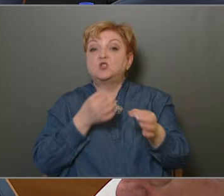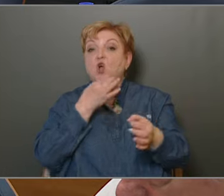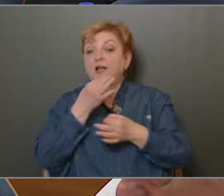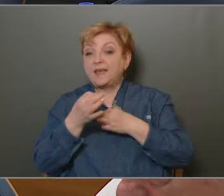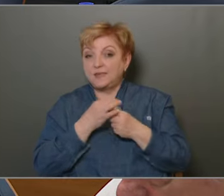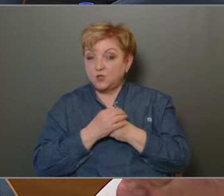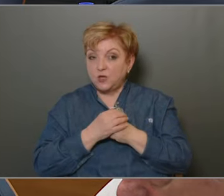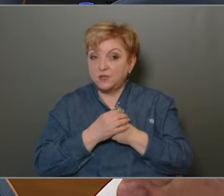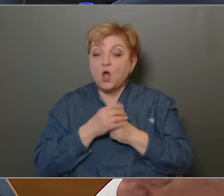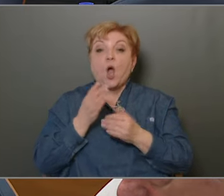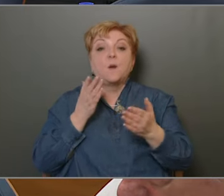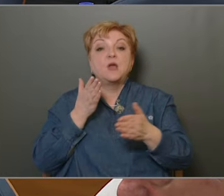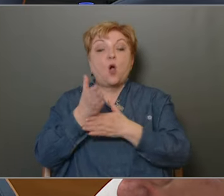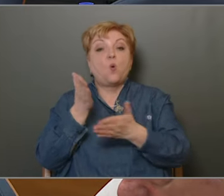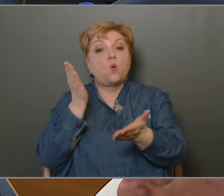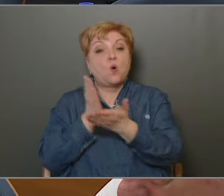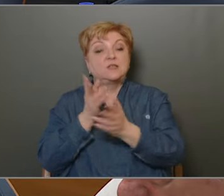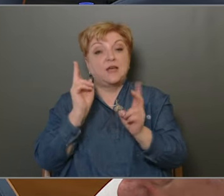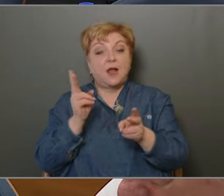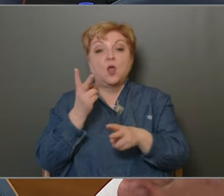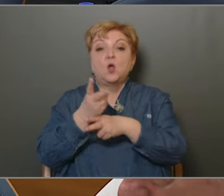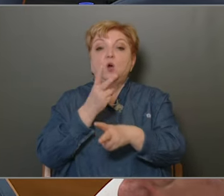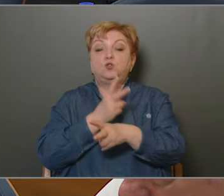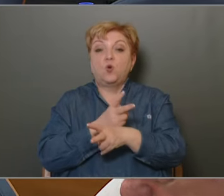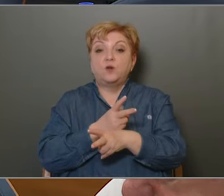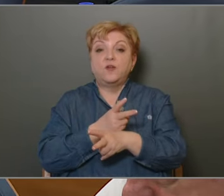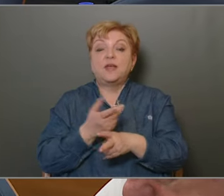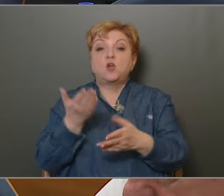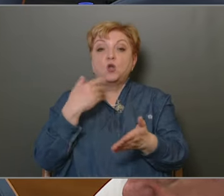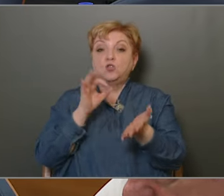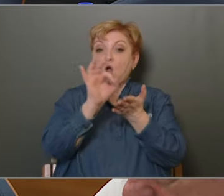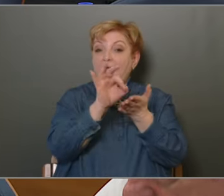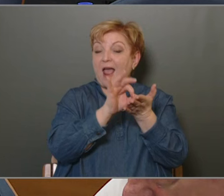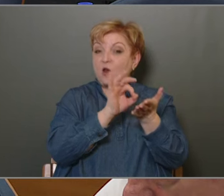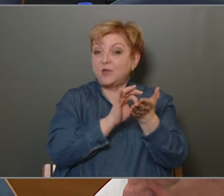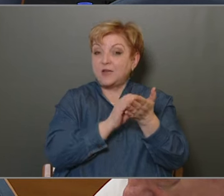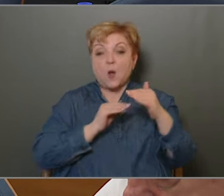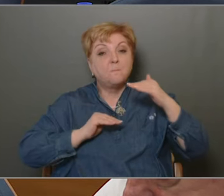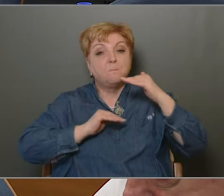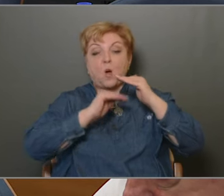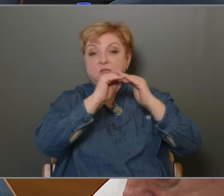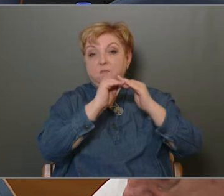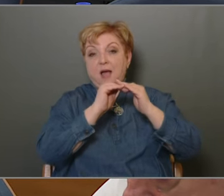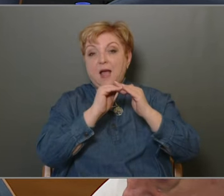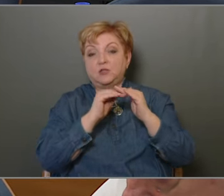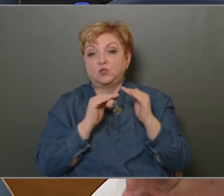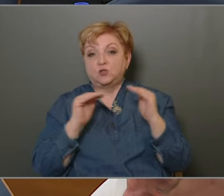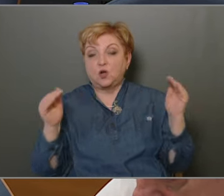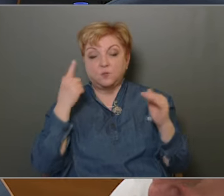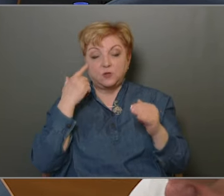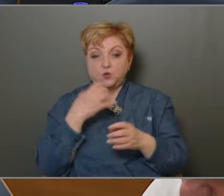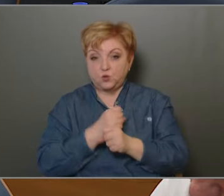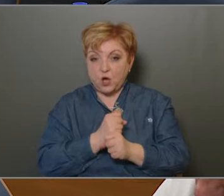kérdését, ami ahhoz kell, hogy a törvény adta előírásokat maximális mértékig